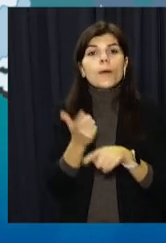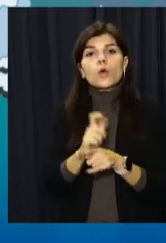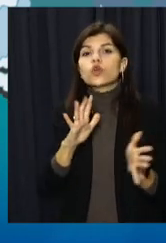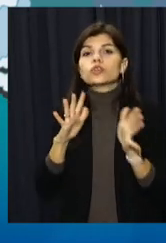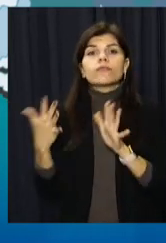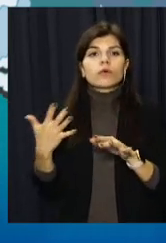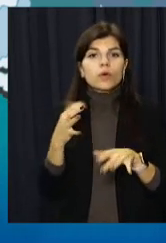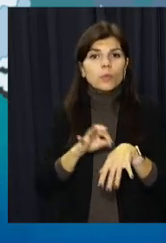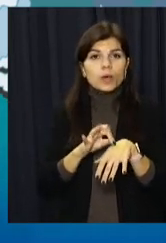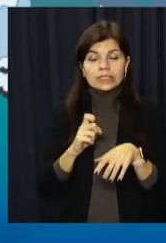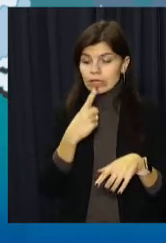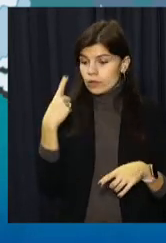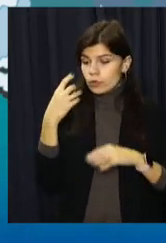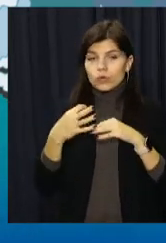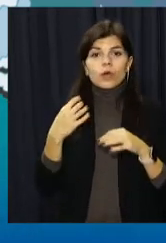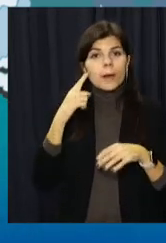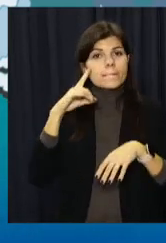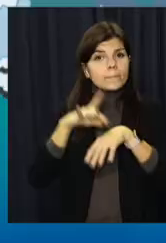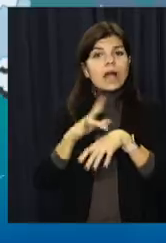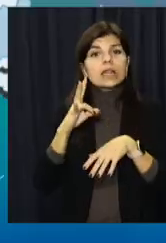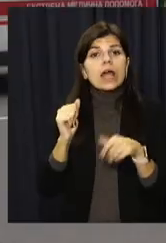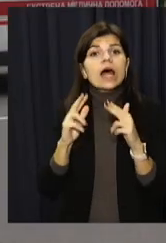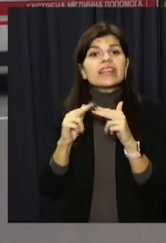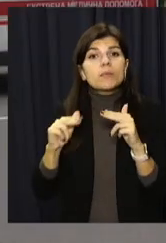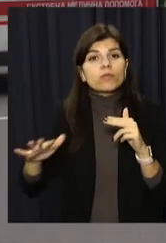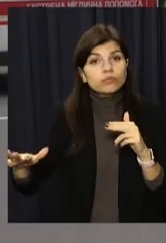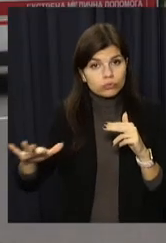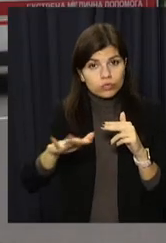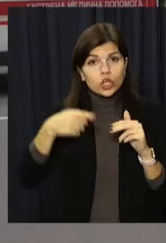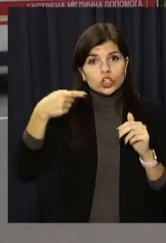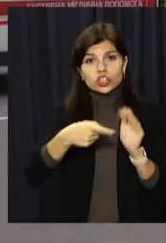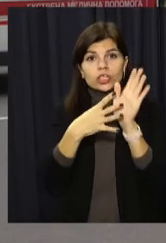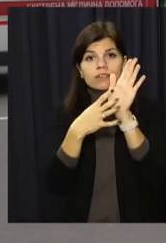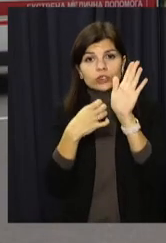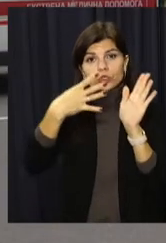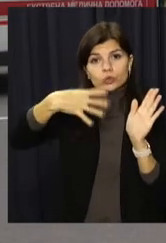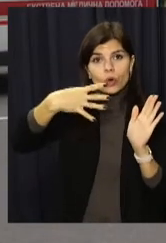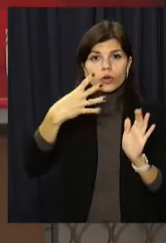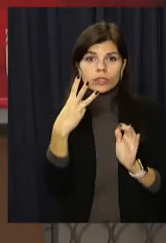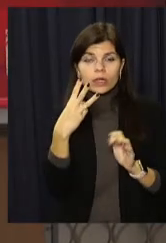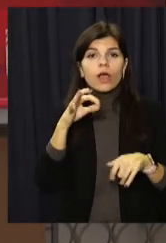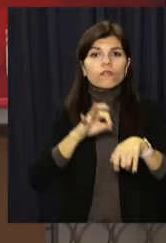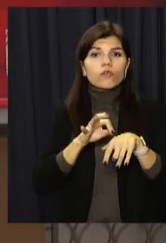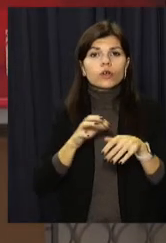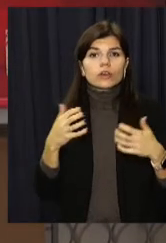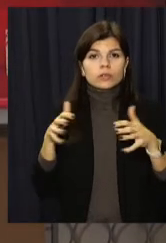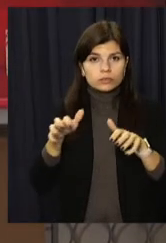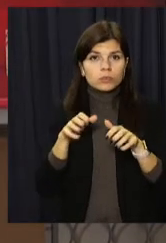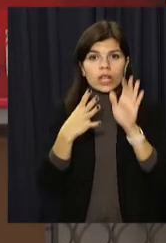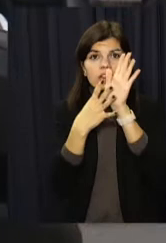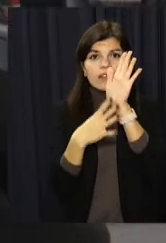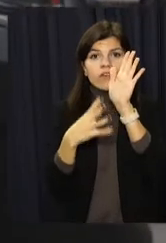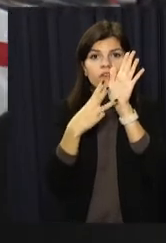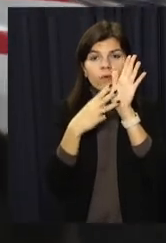випадків хвороби за останню добу підтвердили на Дніпропетровщині – 1943. Хвороба забрала життя 98